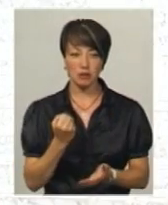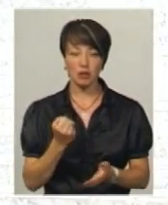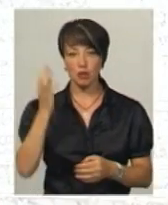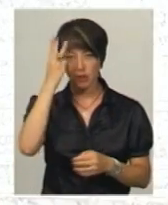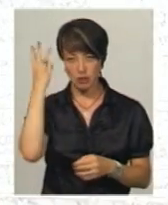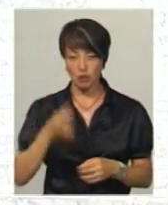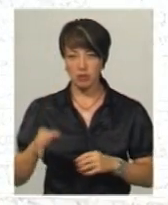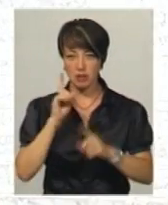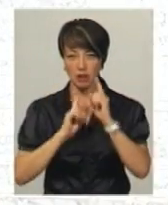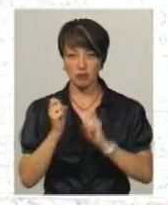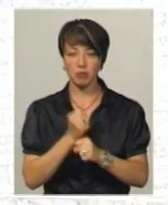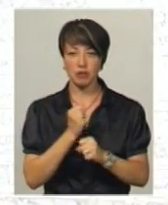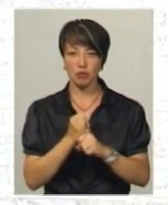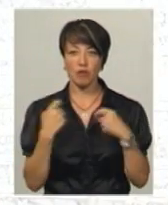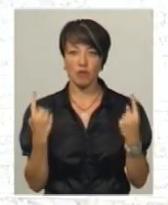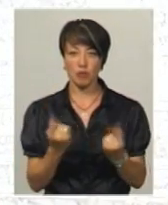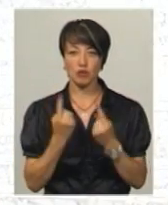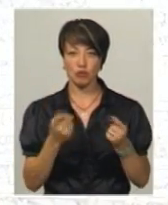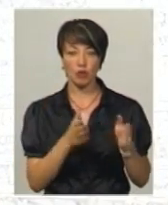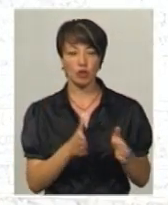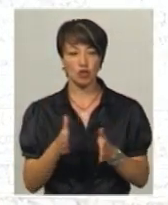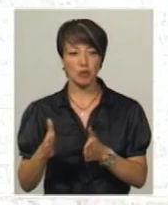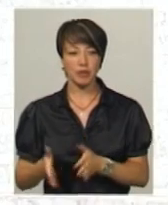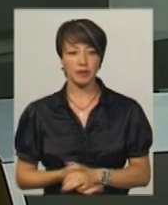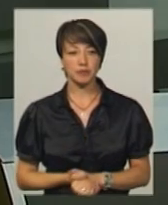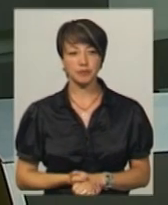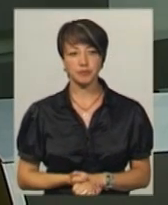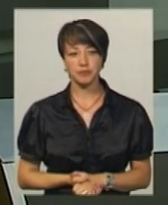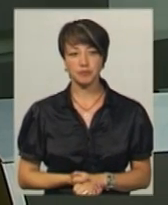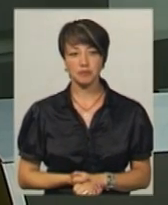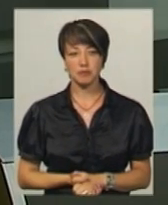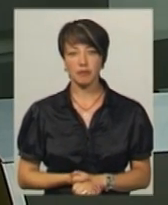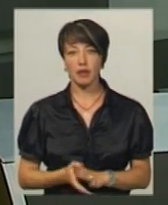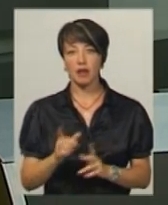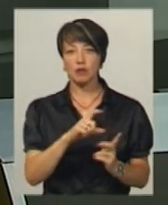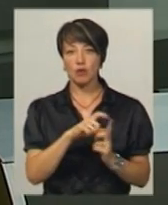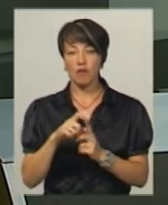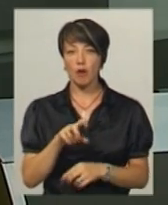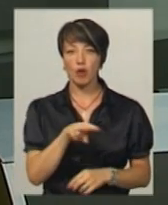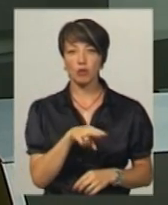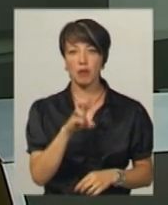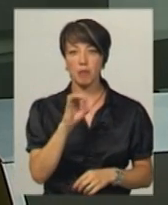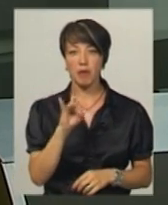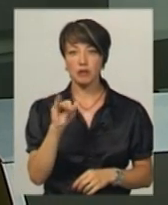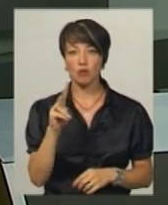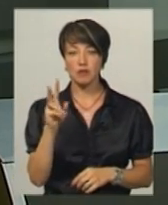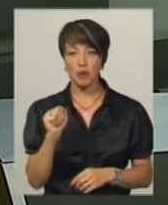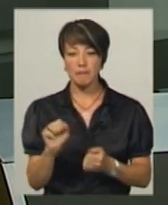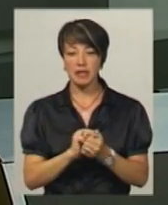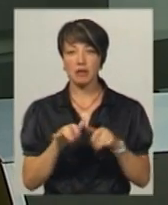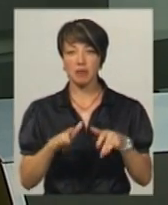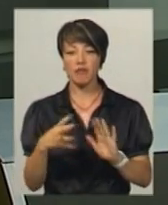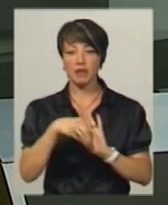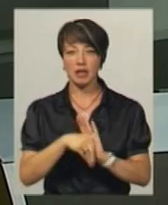Хмельницька обласна рада працює в повсякденному режимі. За словами Людмили Берестовської, матеріали справи